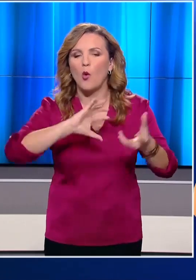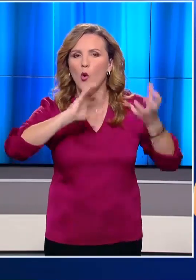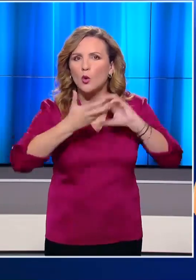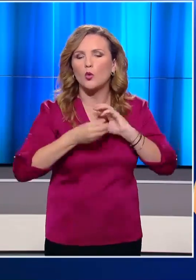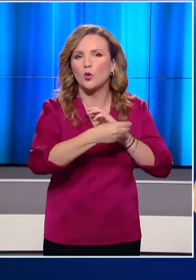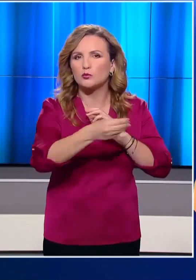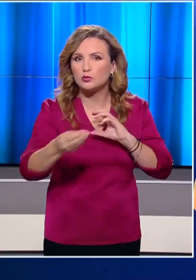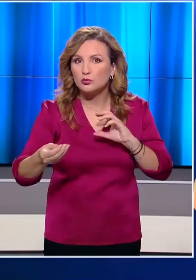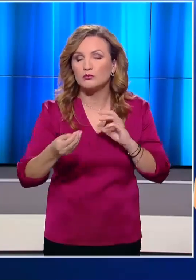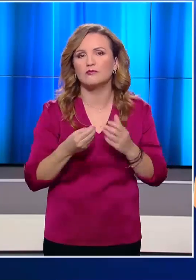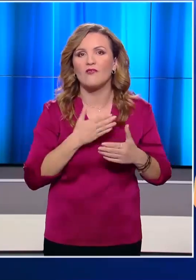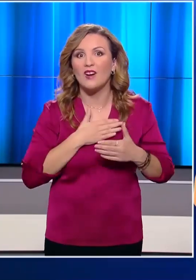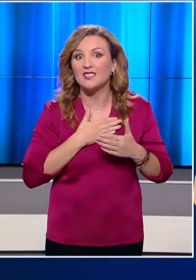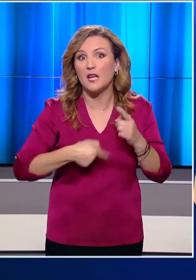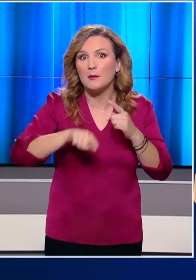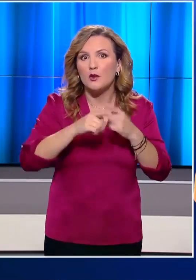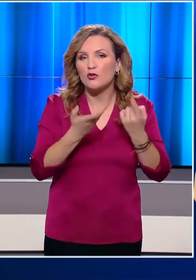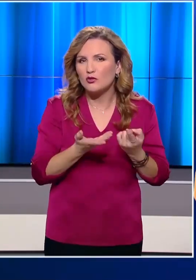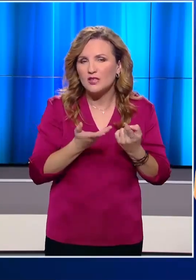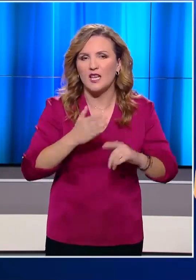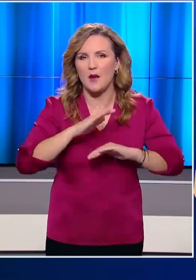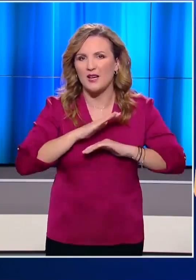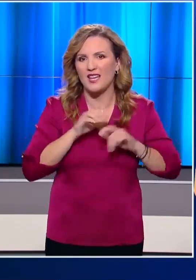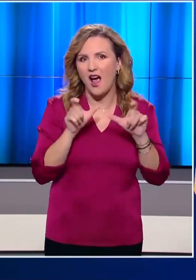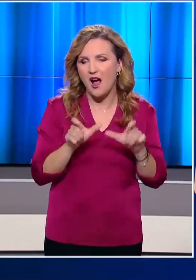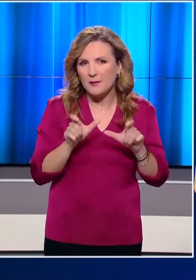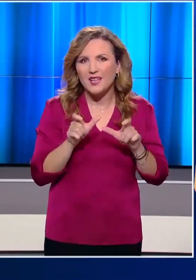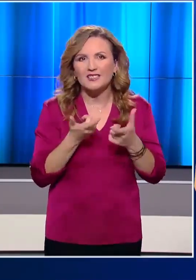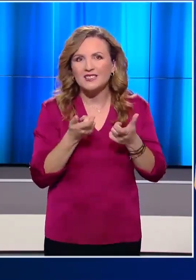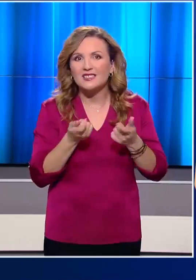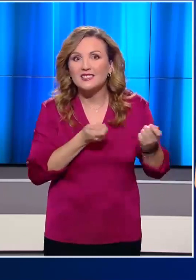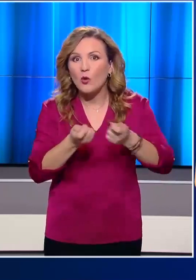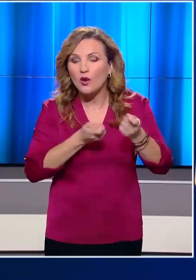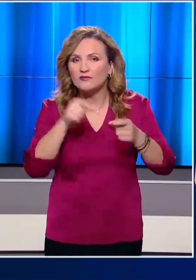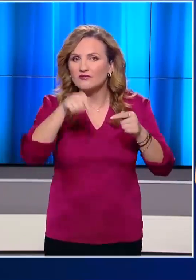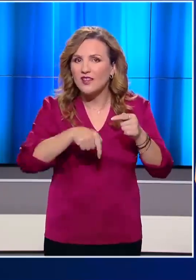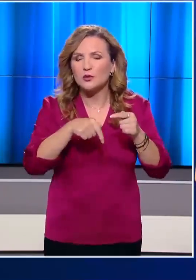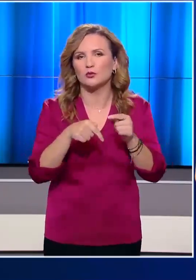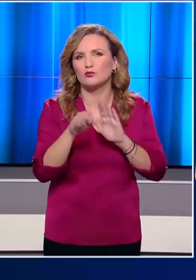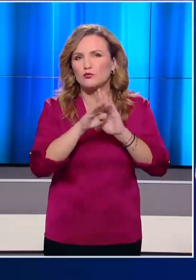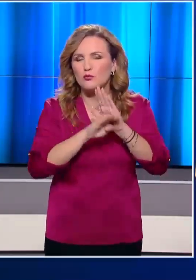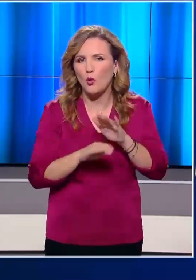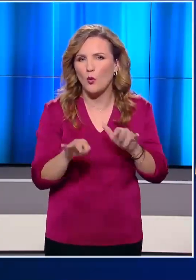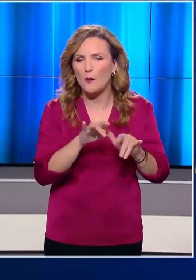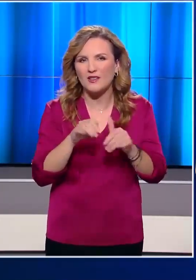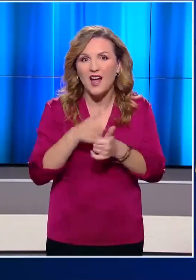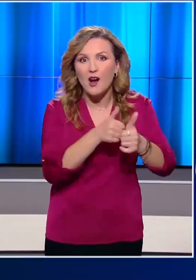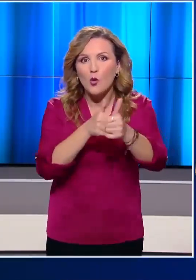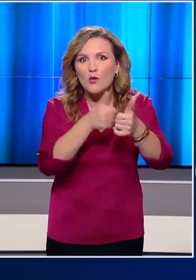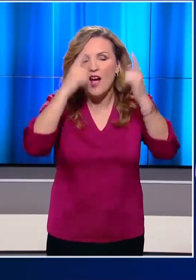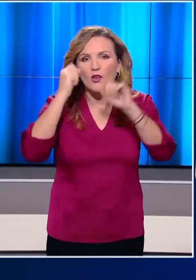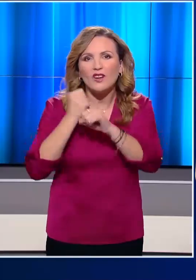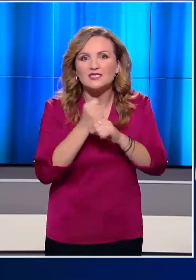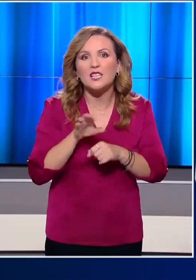Επιπλέον ευχαριστεί τη διοίκηση εν αέριας άμυνας των Ηνωμένων Πολιτειών που διοργάνωσε και φέτος το πρόγραμμα ψηφιακής ηχνηλάτησης στις πορείες του Άγιου